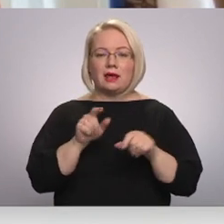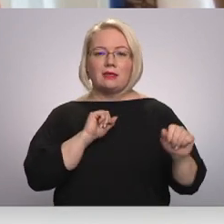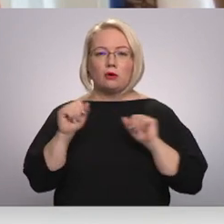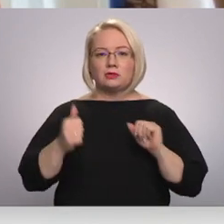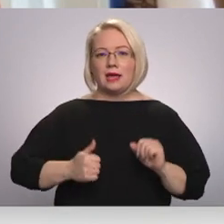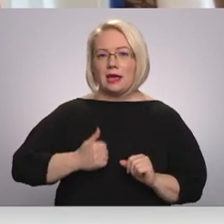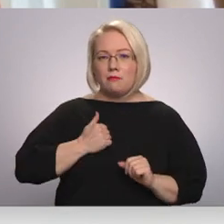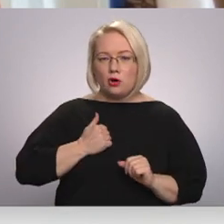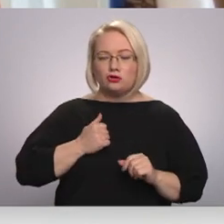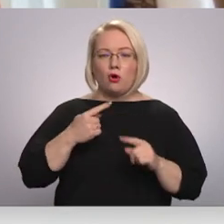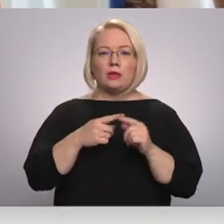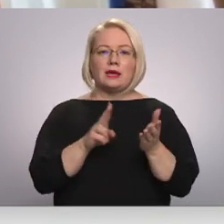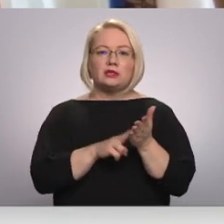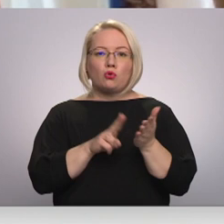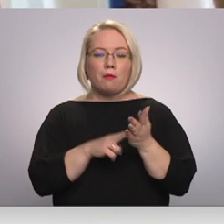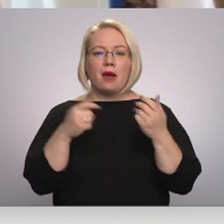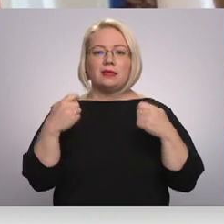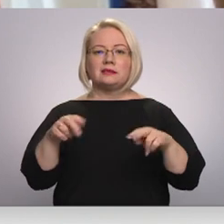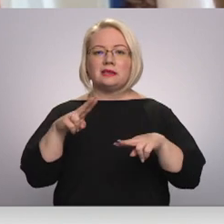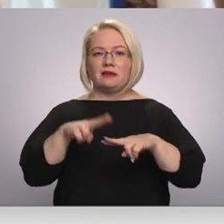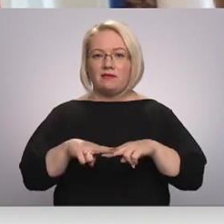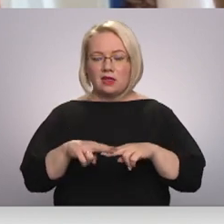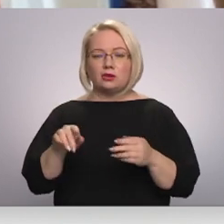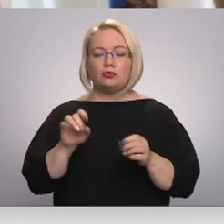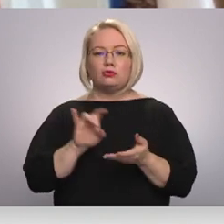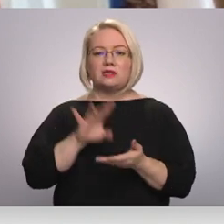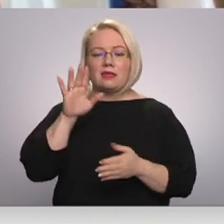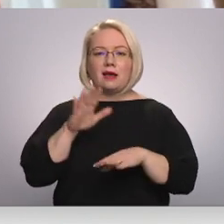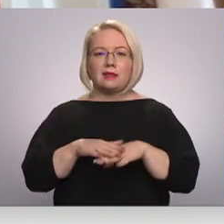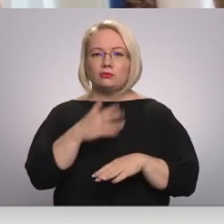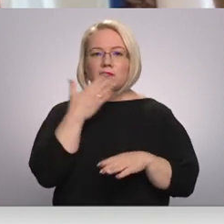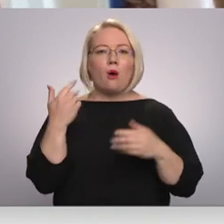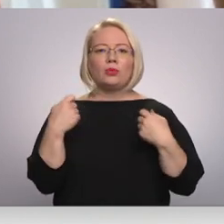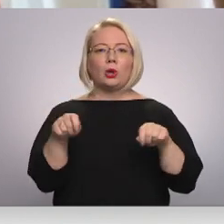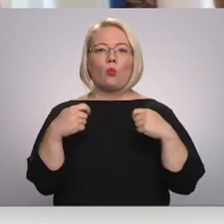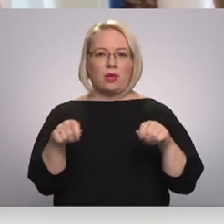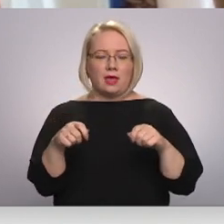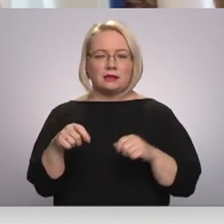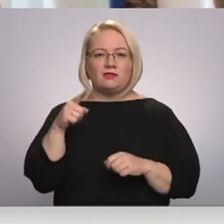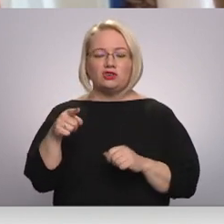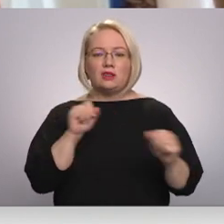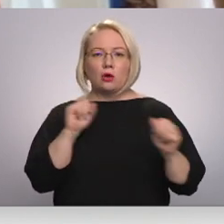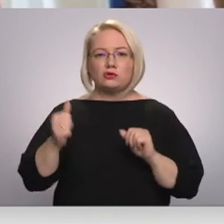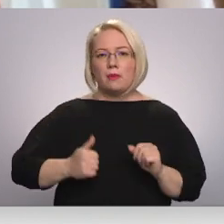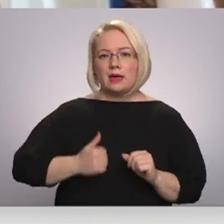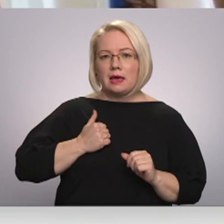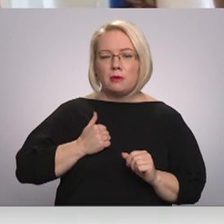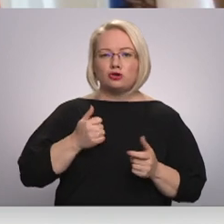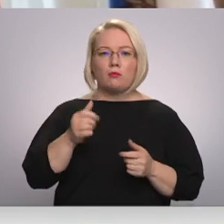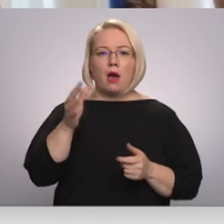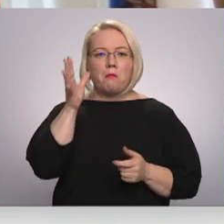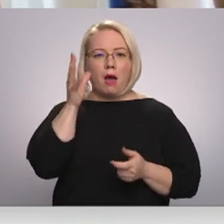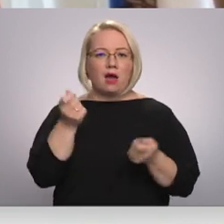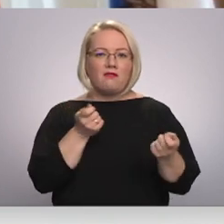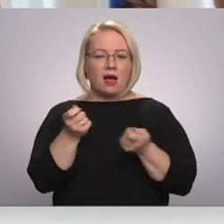īpašumi un iznūmā šīs tirzniecības vietas un centrāla tirgus nav tirgotājs. Viņš ir šīta nekustamā īpašuma pārvaldnieks